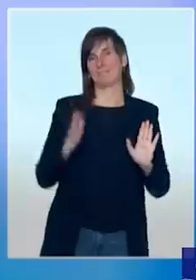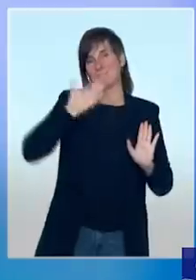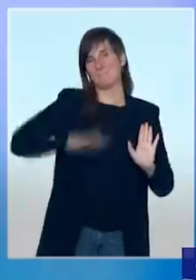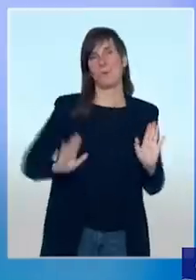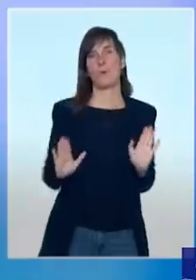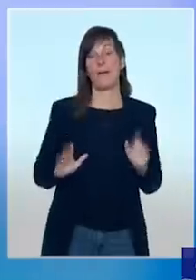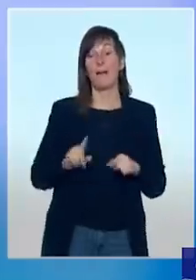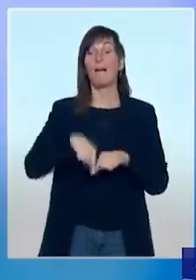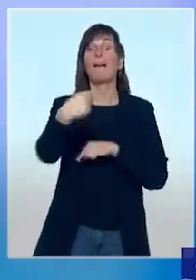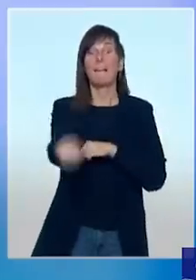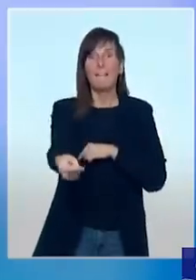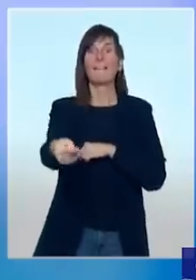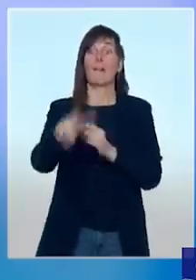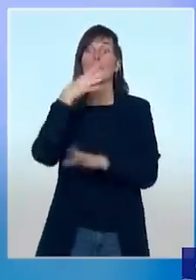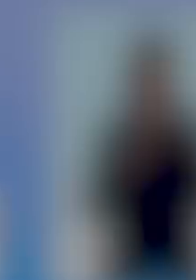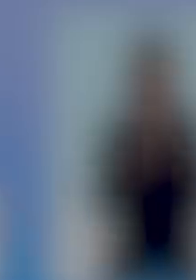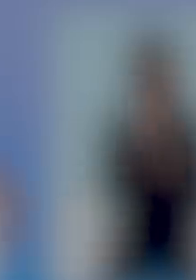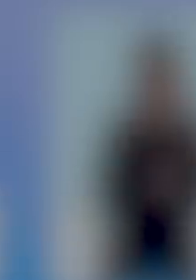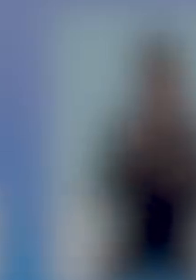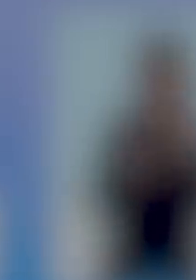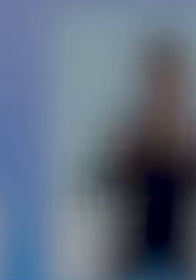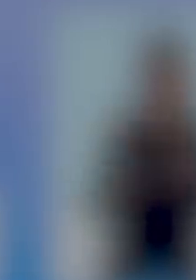notre capacité à profiter de Noël.